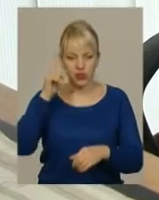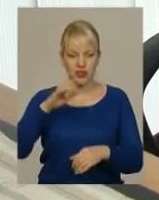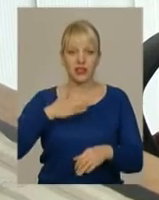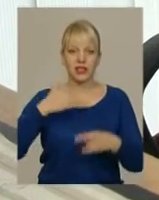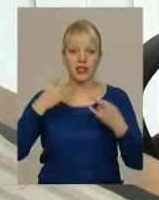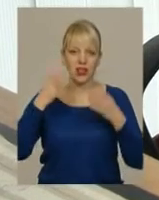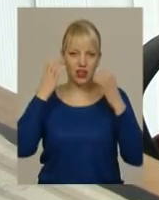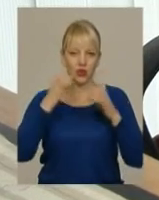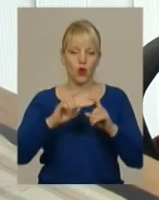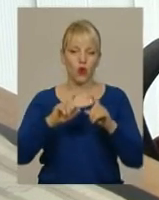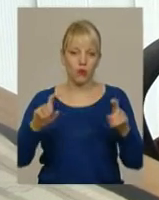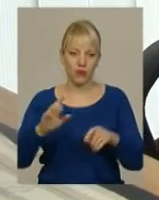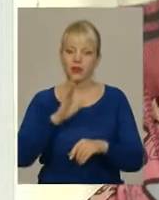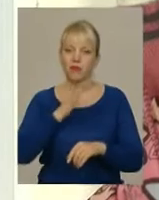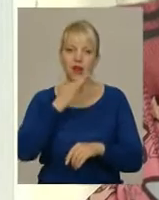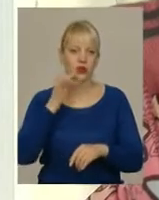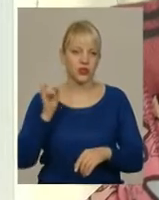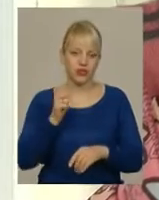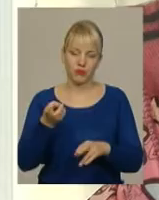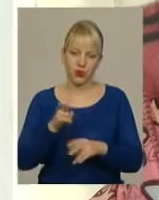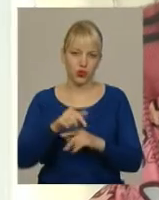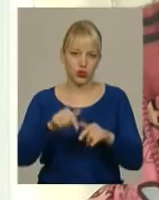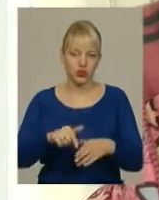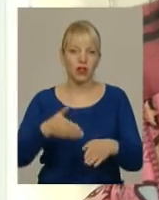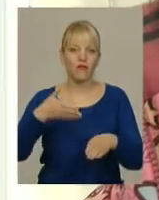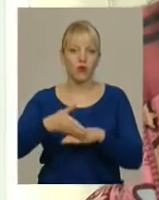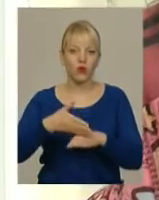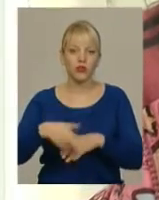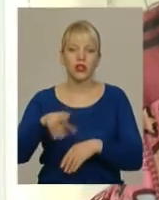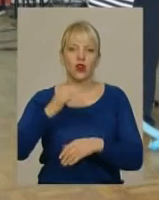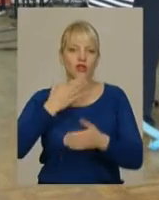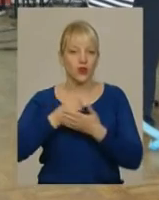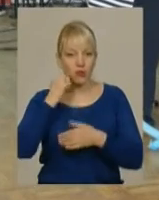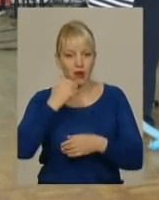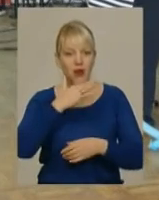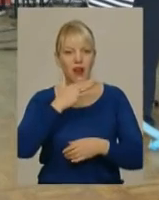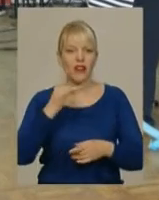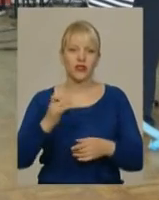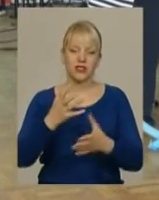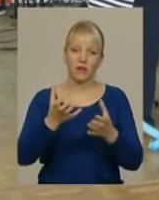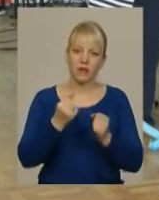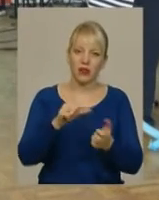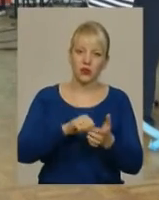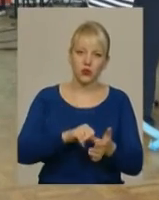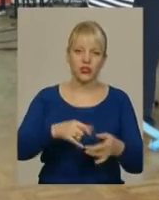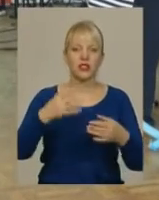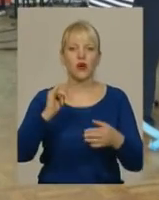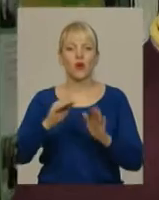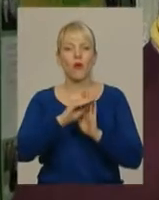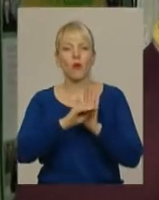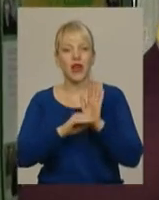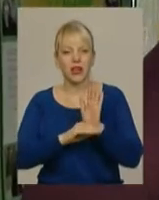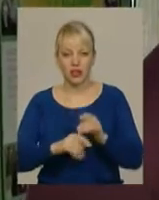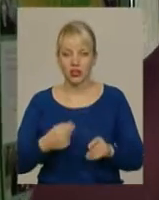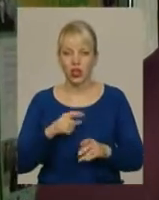телерадіокомпанії. Дівчинка неодноразово приходила сюди в гості до своєї бабусі. Не раз брала участь у записі передач. Неладне батьки запідозрювали